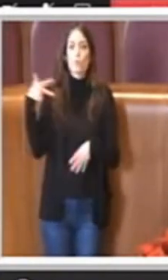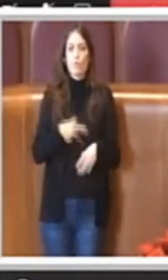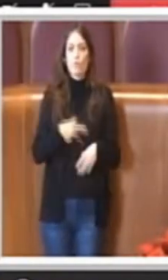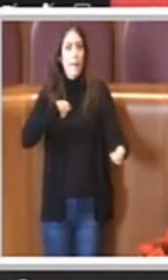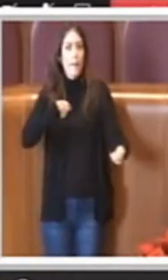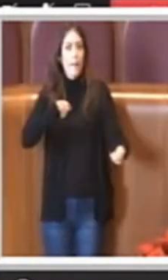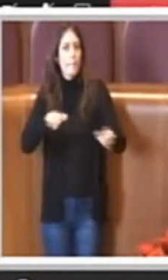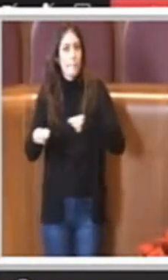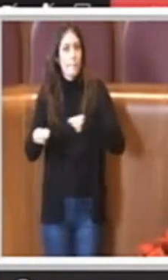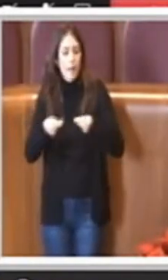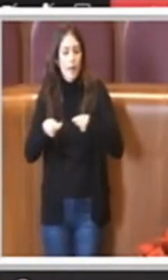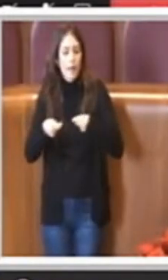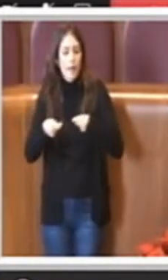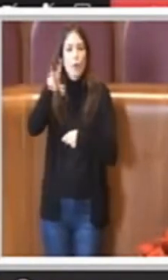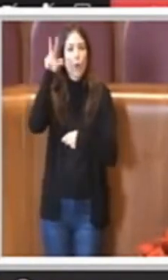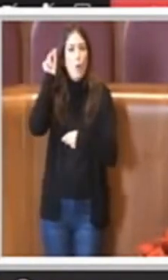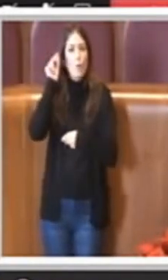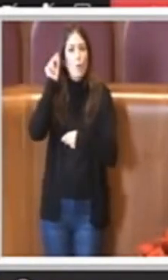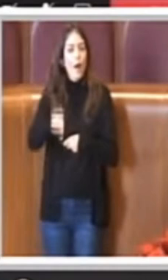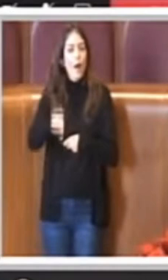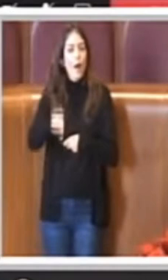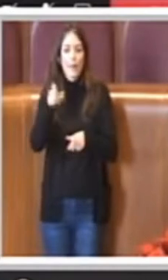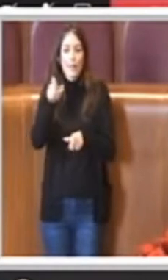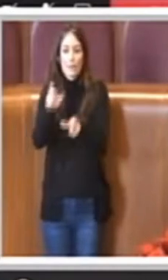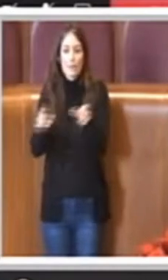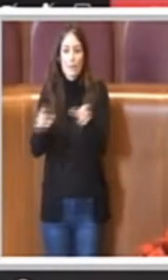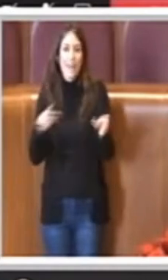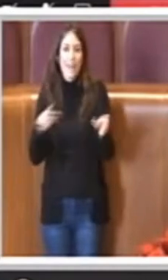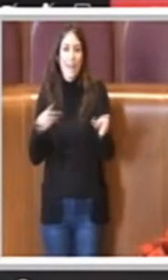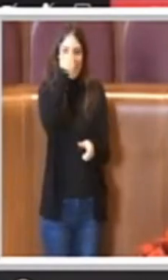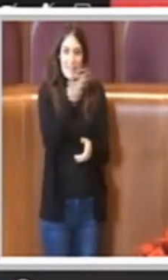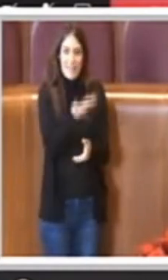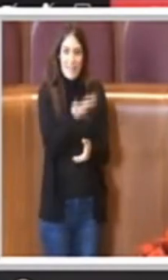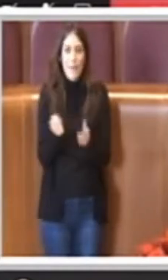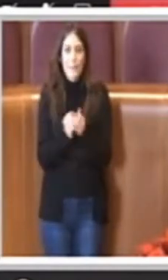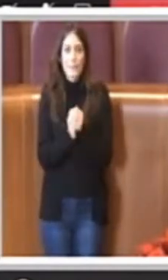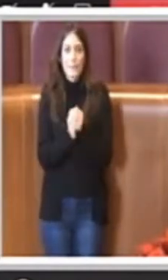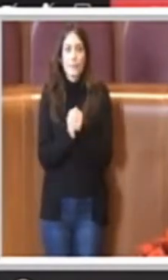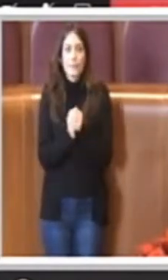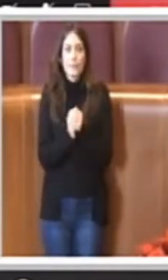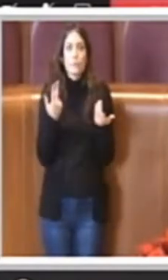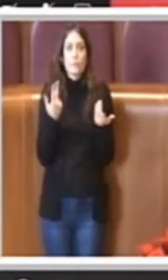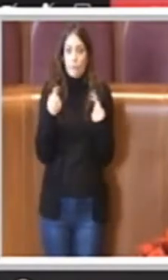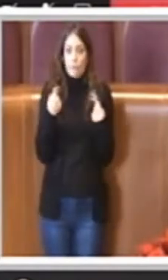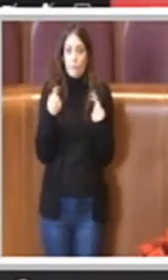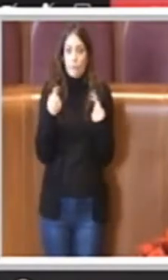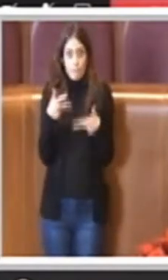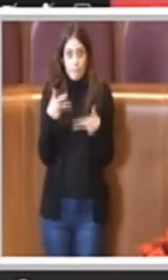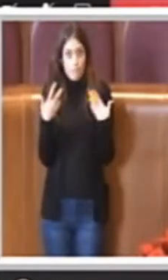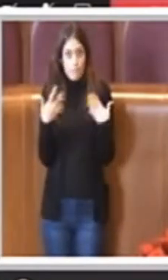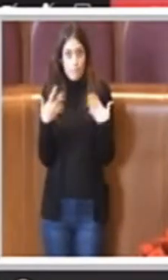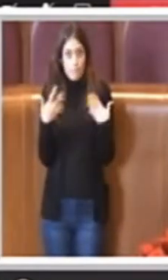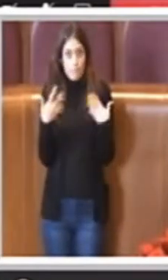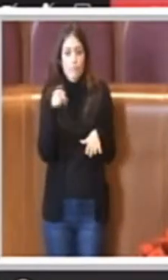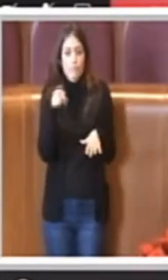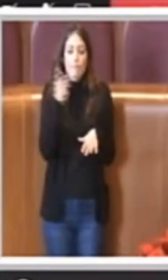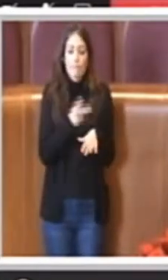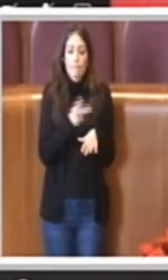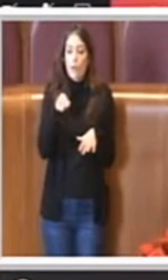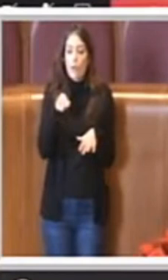e riconosciuta anche dagli stessi cittadini. Detto questo, invece è stata necessaria un